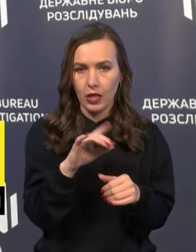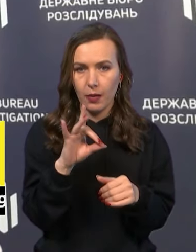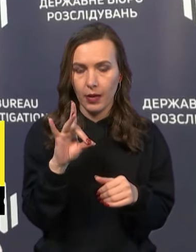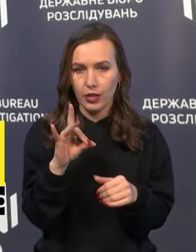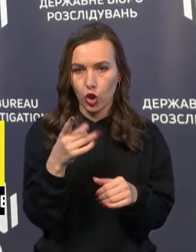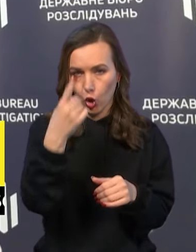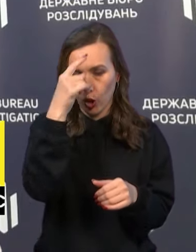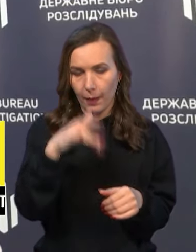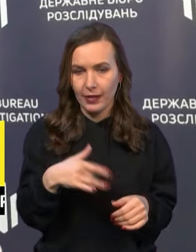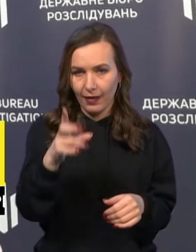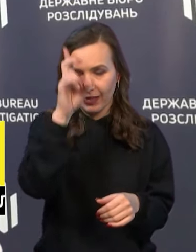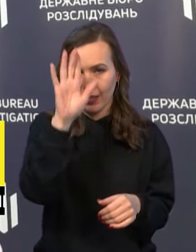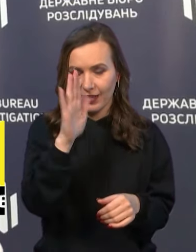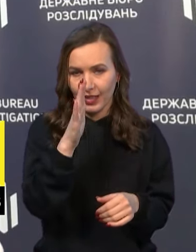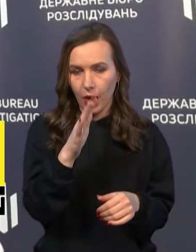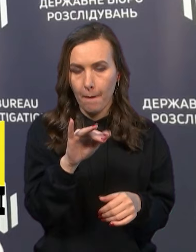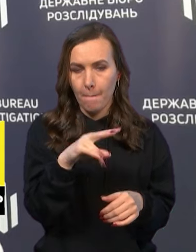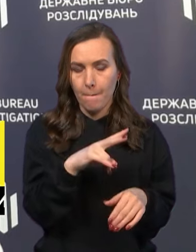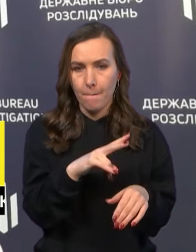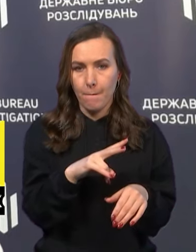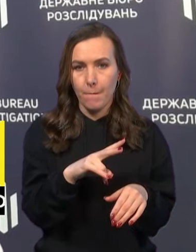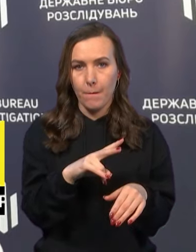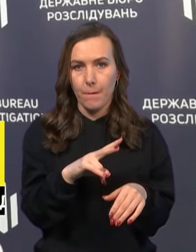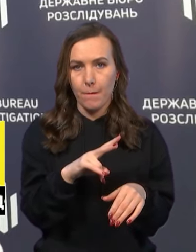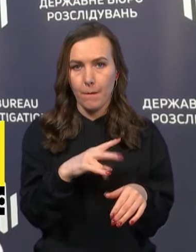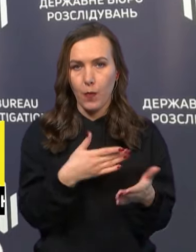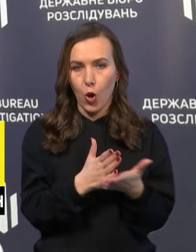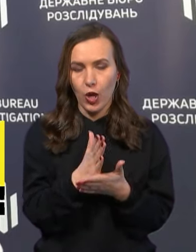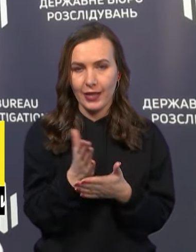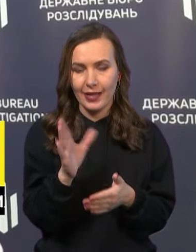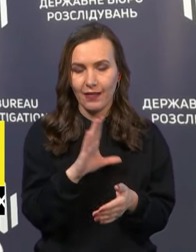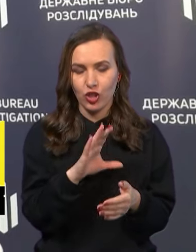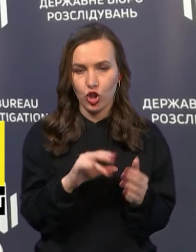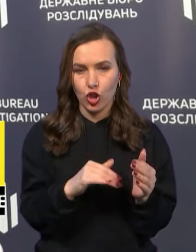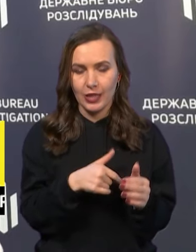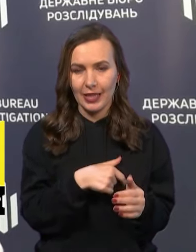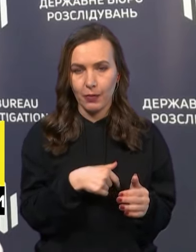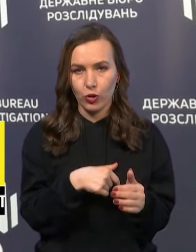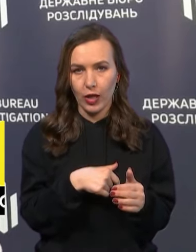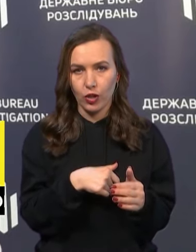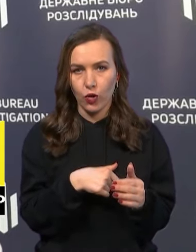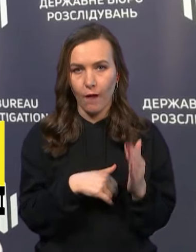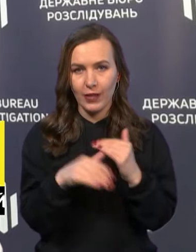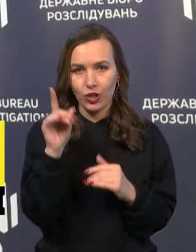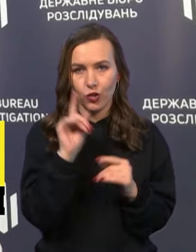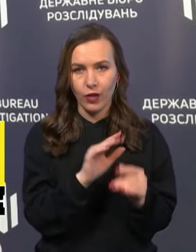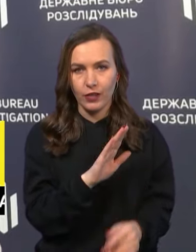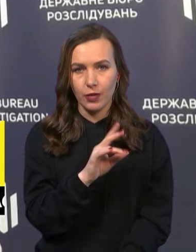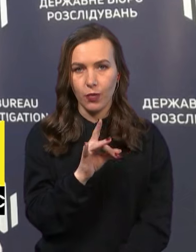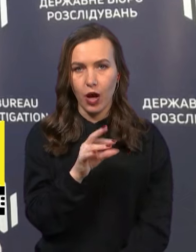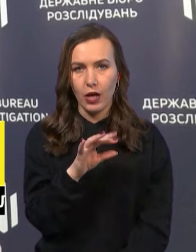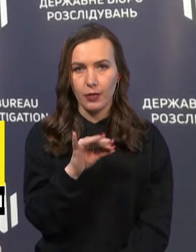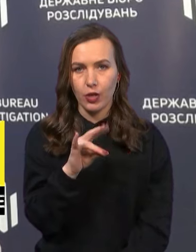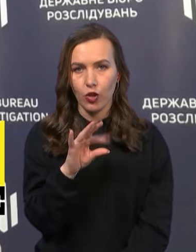підозру у державній зраді політику і екс-депутату Верховної Ради Вадиму Рибіновичу. Він один із тих, хто